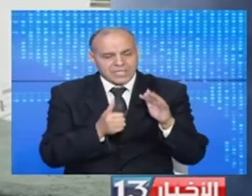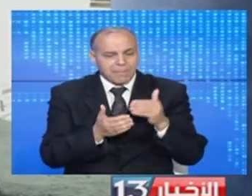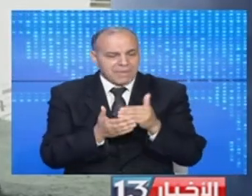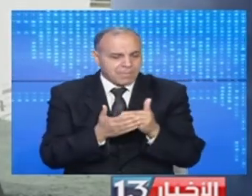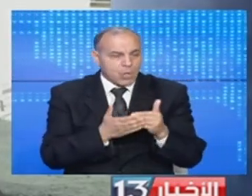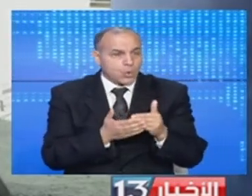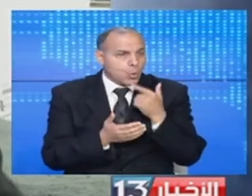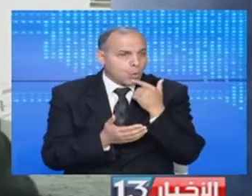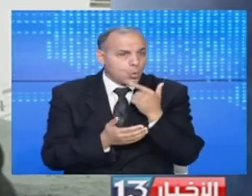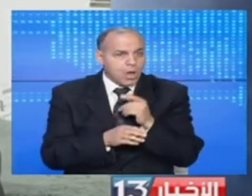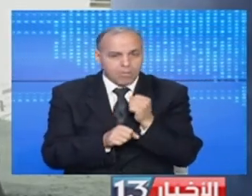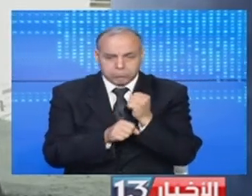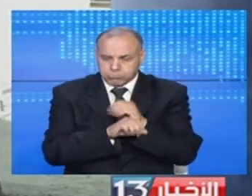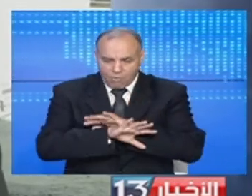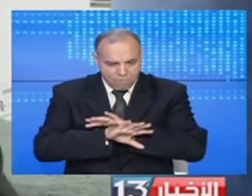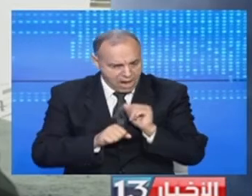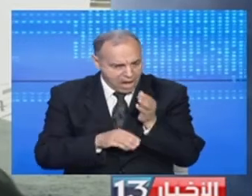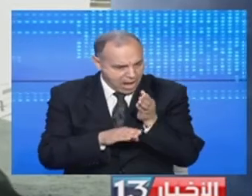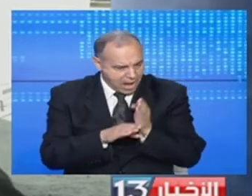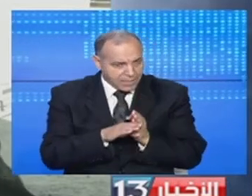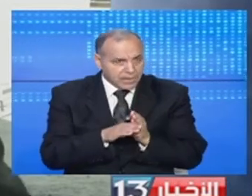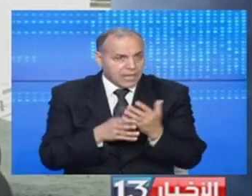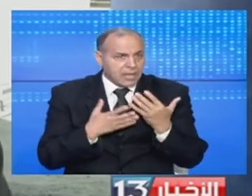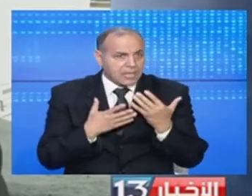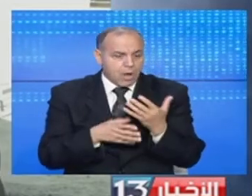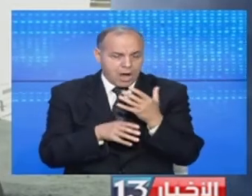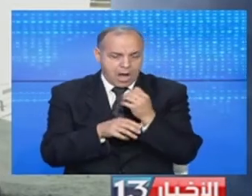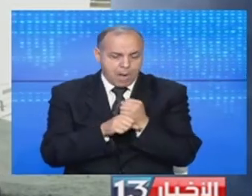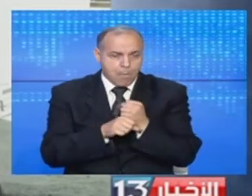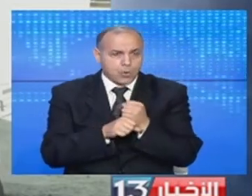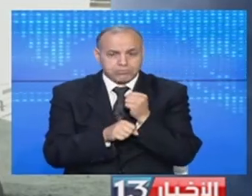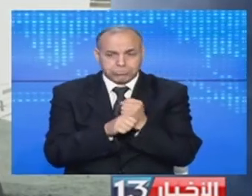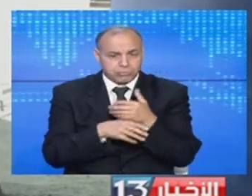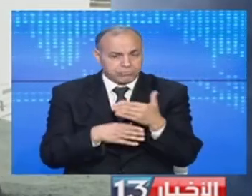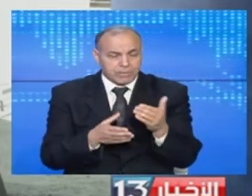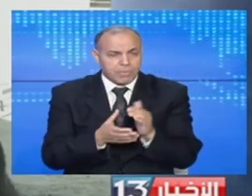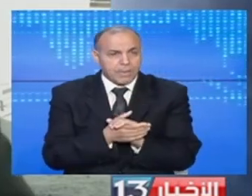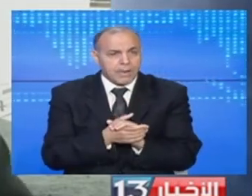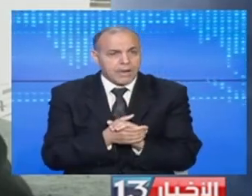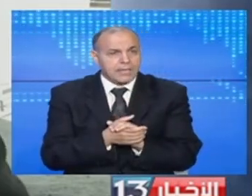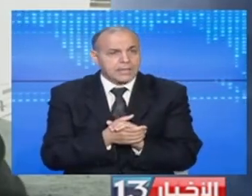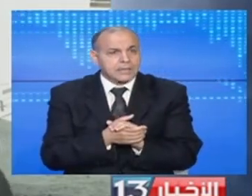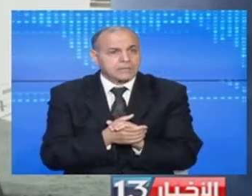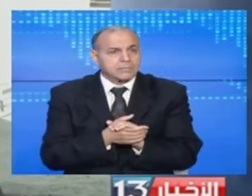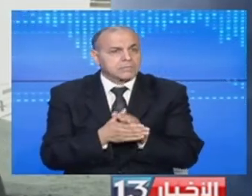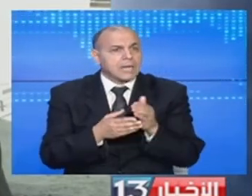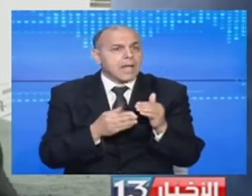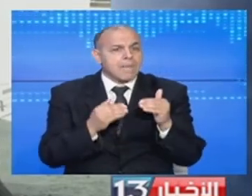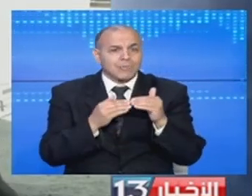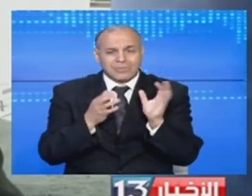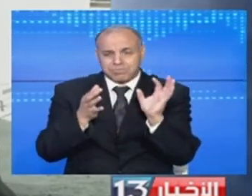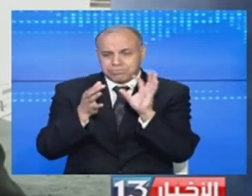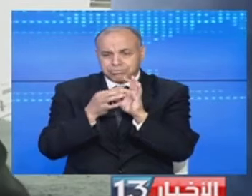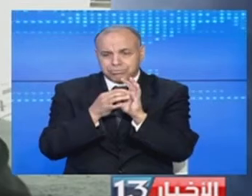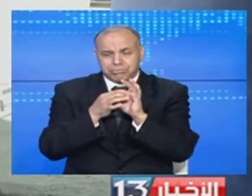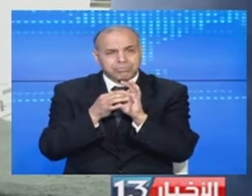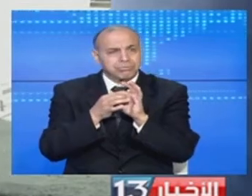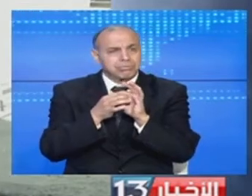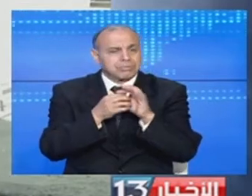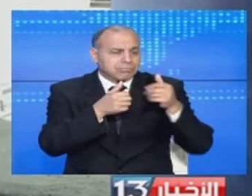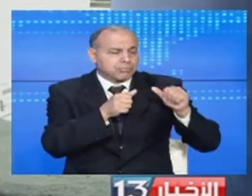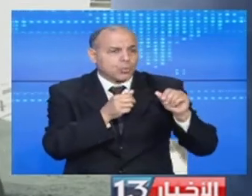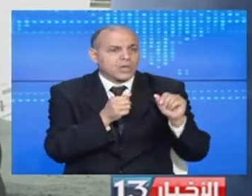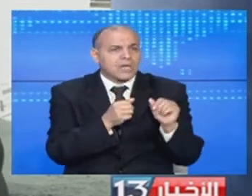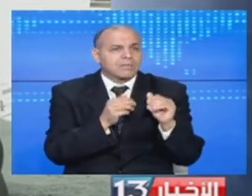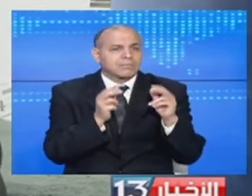الأشغال منتهية ونحن في صدر القبول الوقت للأشغال اللي هي معنى شهد التعافف على المستوى الربط للمركز يقام هذه